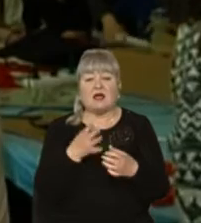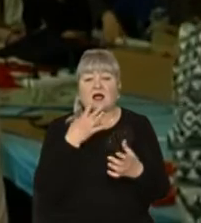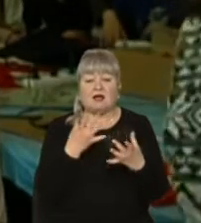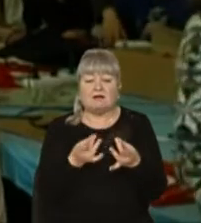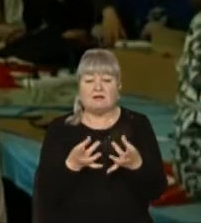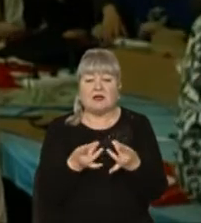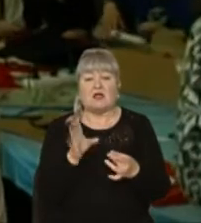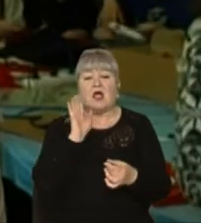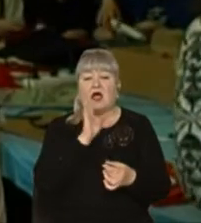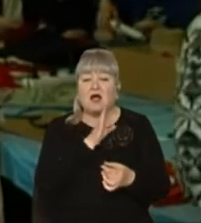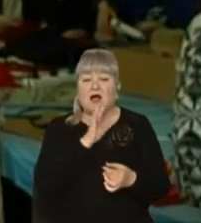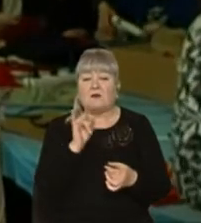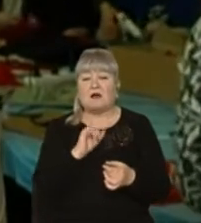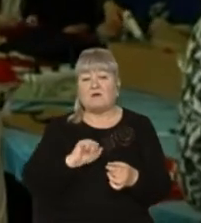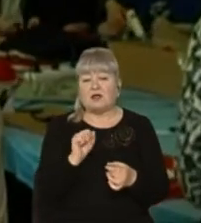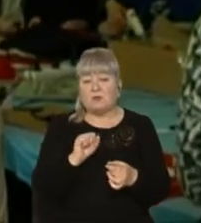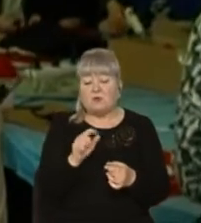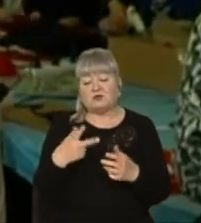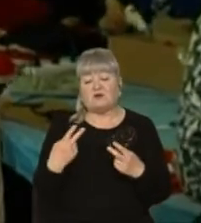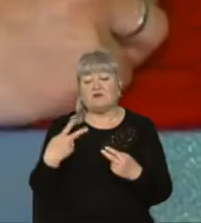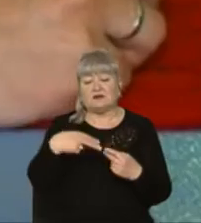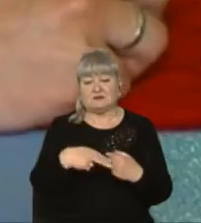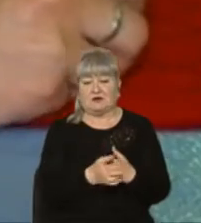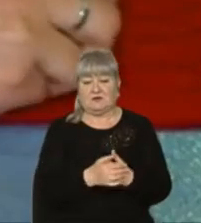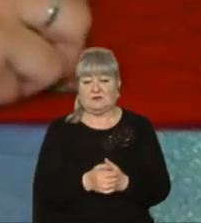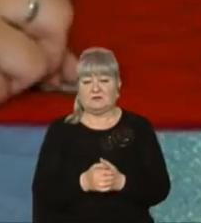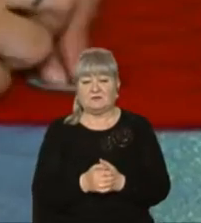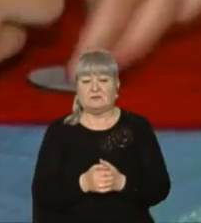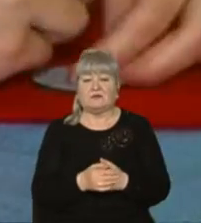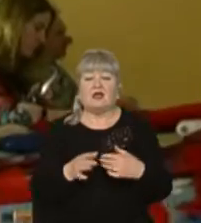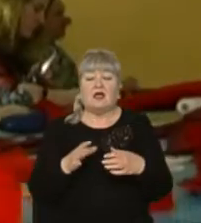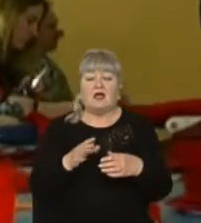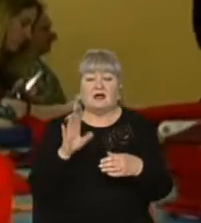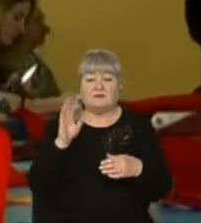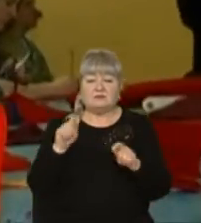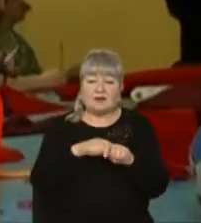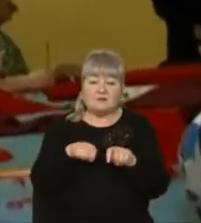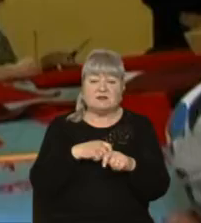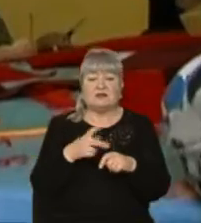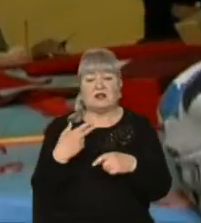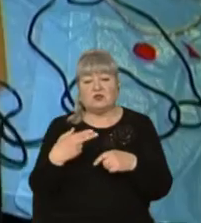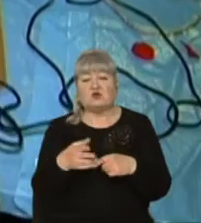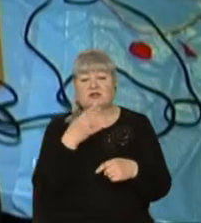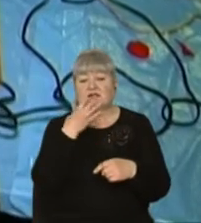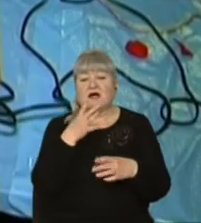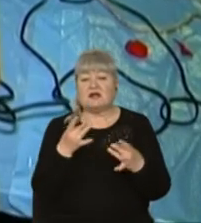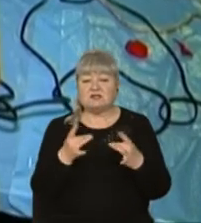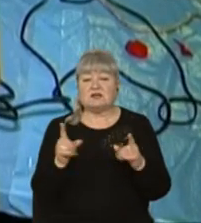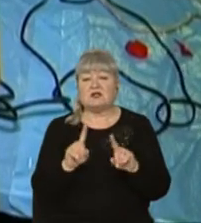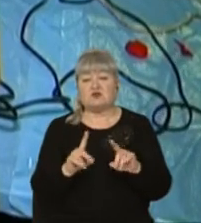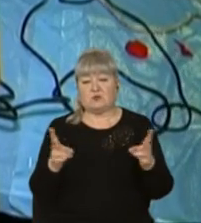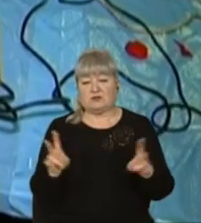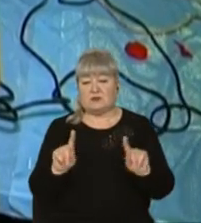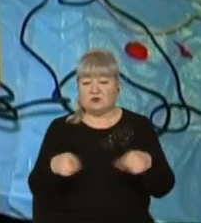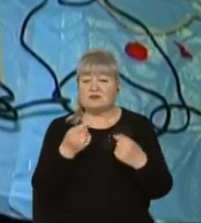їх, а моя мама і подруга їх вирізають. Петер, ножиці, гарячий клей – це усе, що потрібно для створення маку. Автором